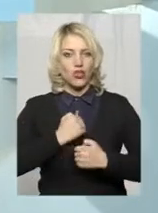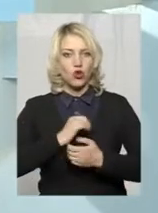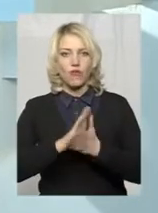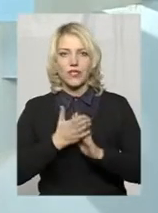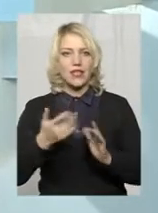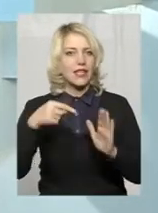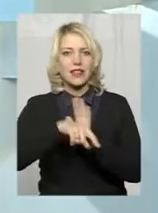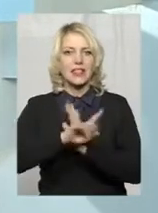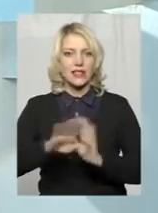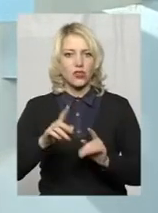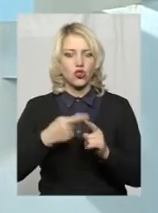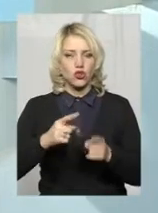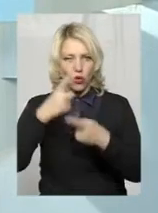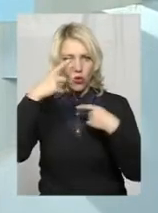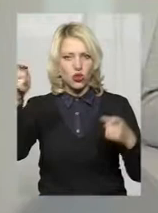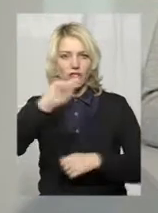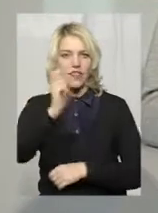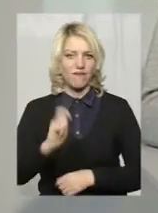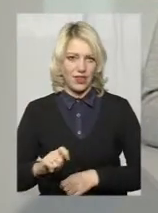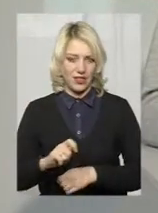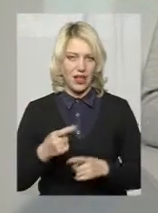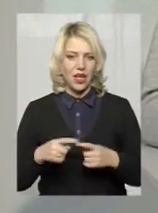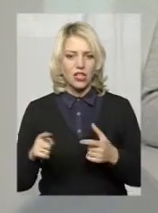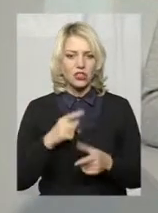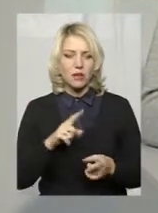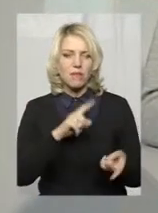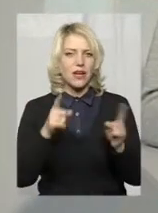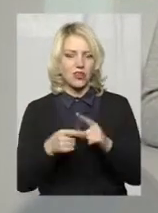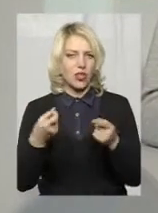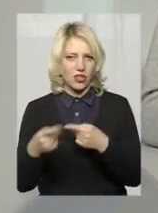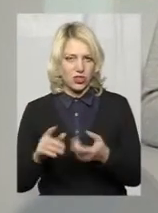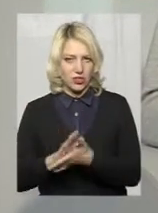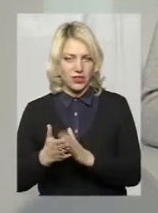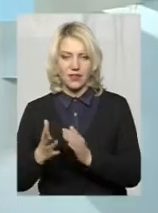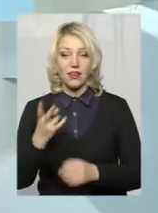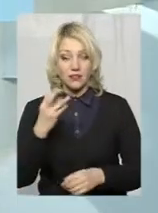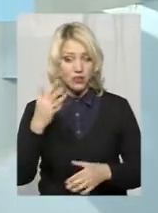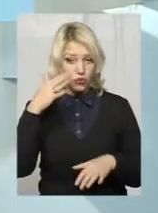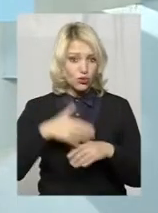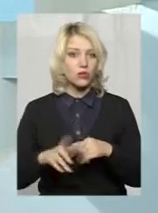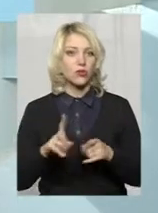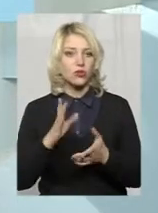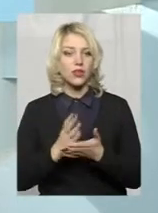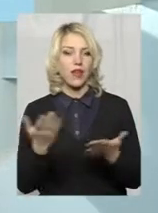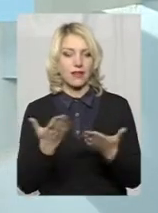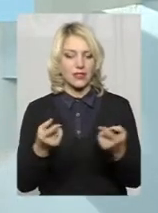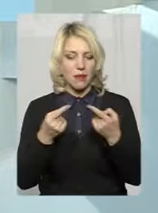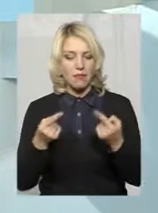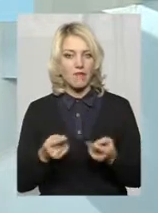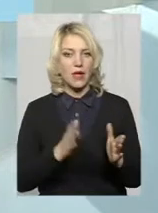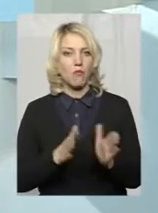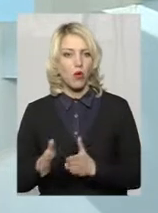оголошення війни або перехід до якогось там іншого. Зрозуміло, що є певний порядок і перелік